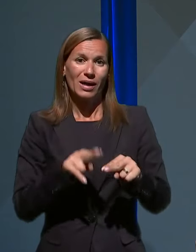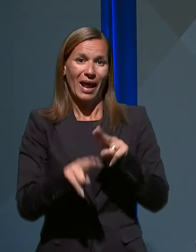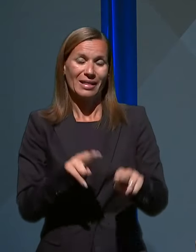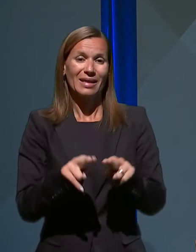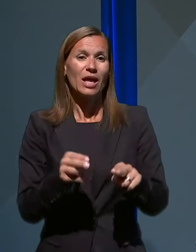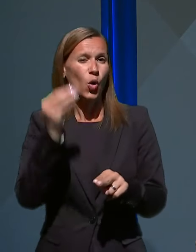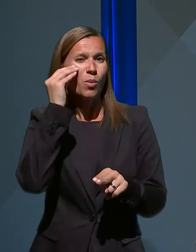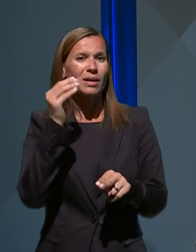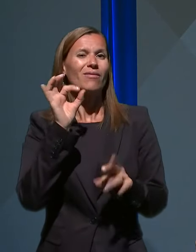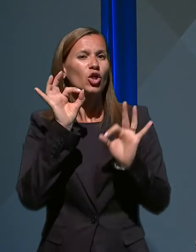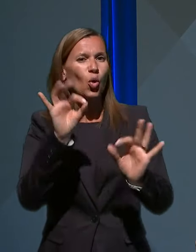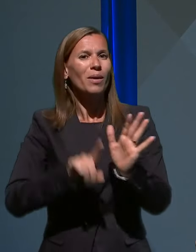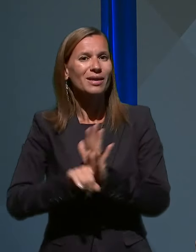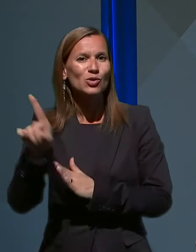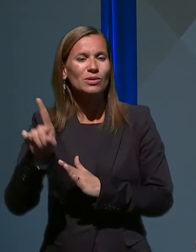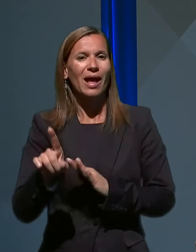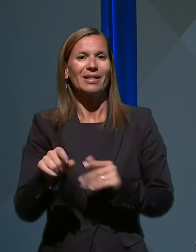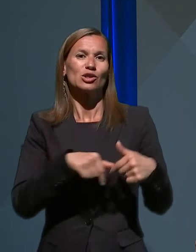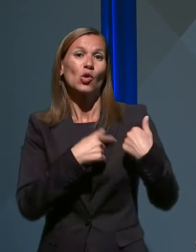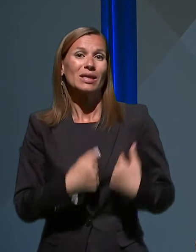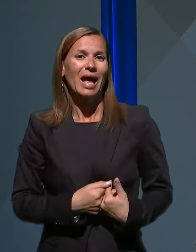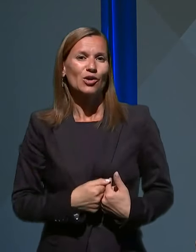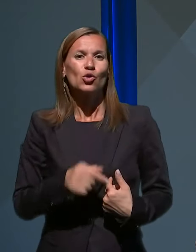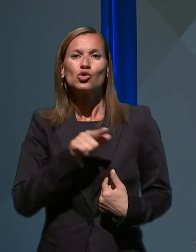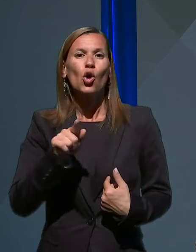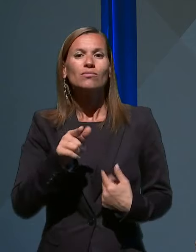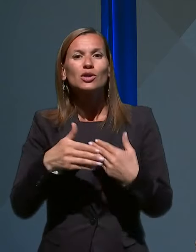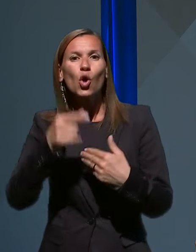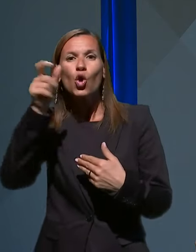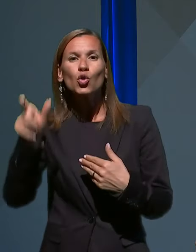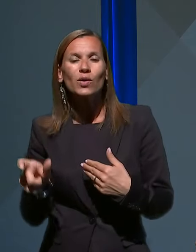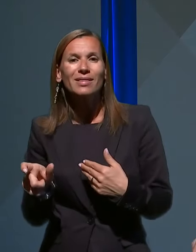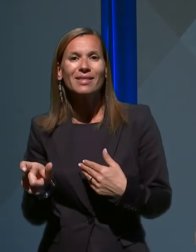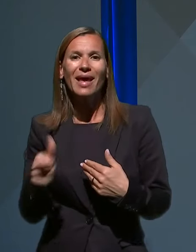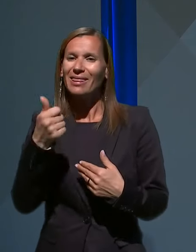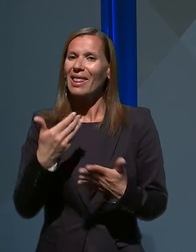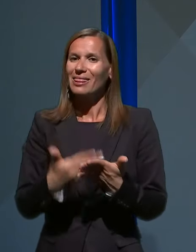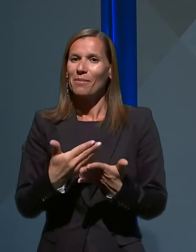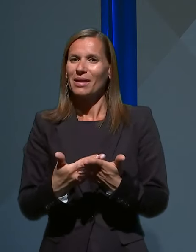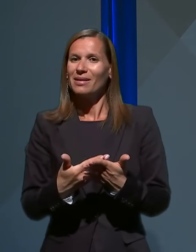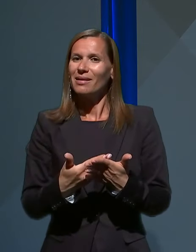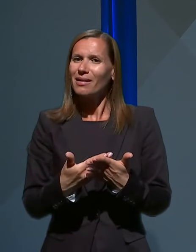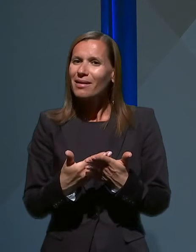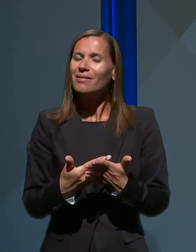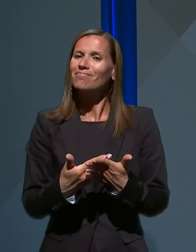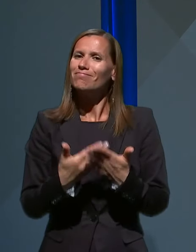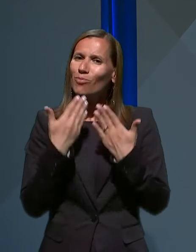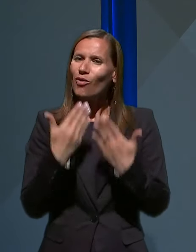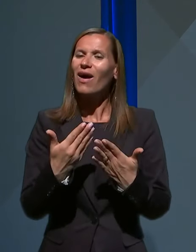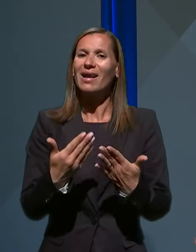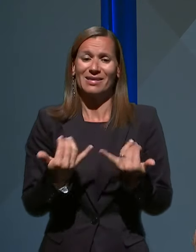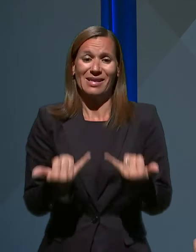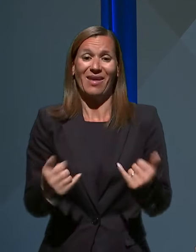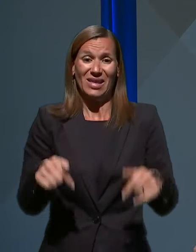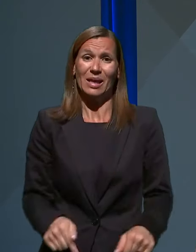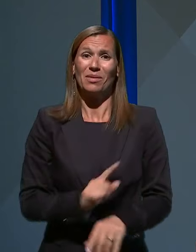dober razplet in solidarnost, da so ljudi ena izmed temeljnih vrlin, ki jo prv v sedanjem trenutku močno